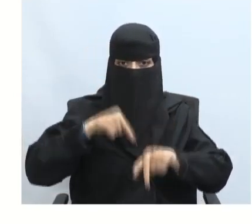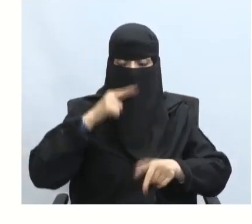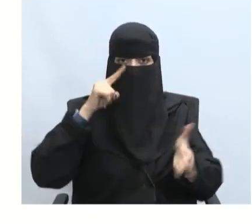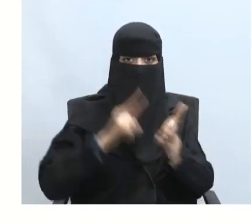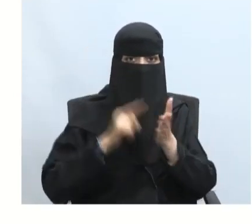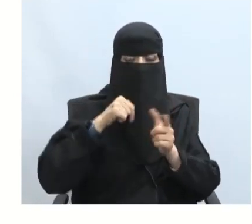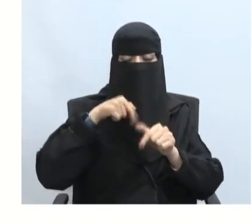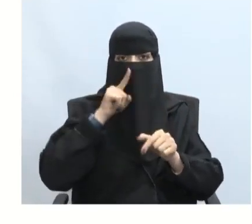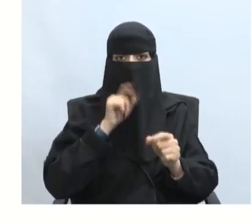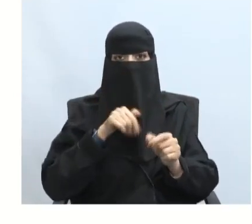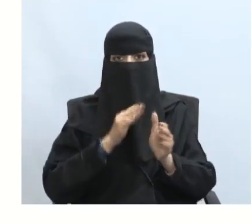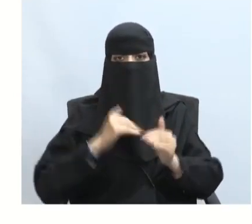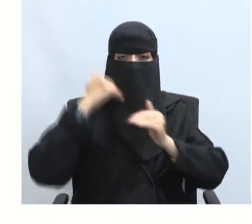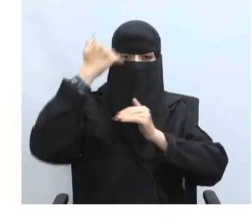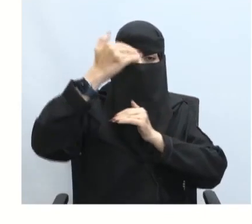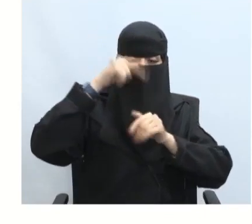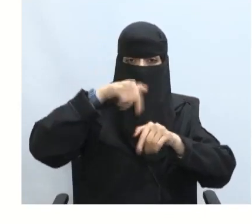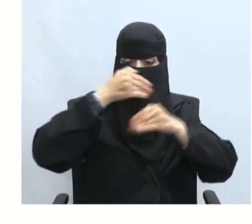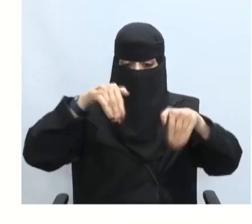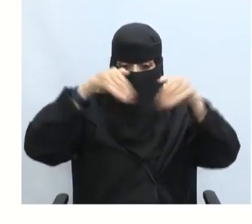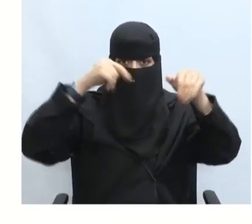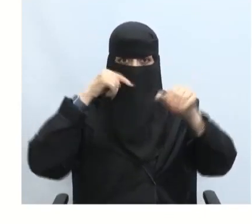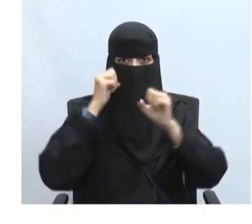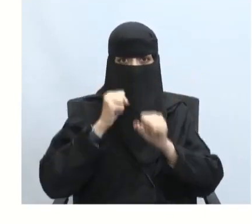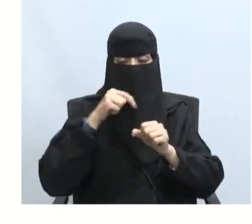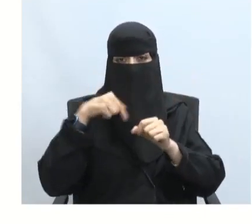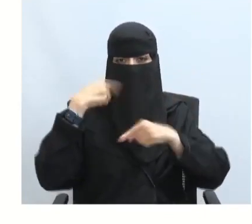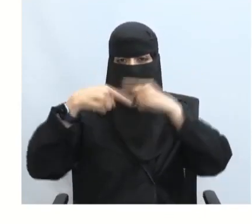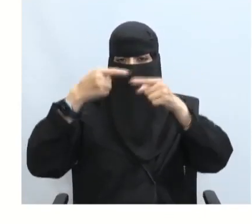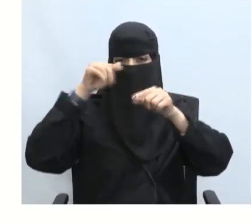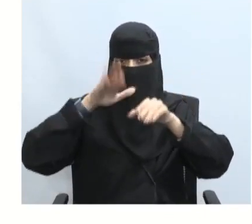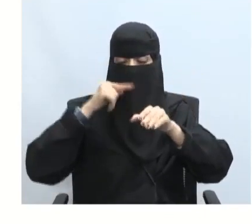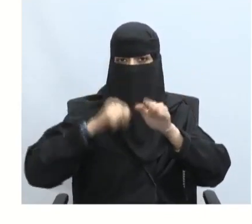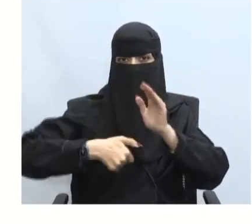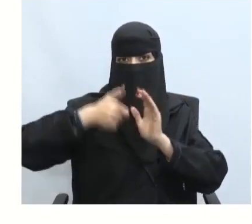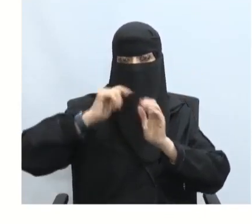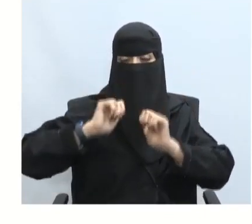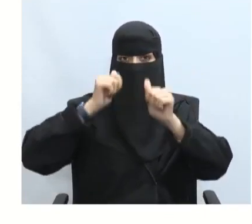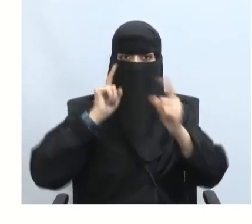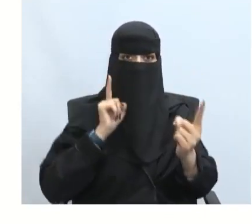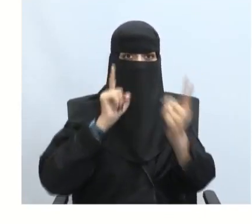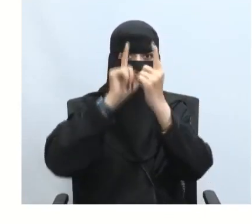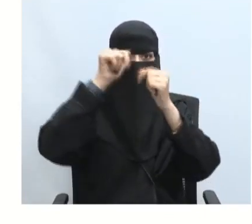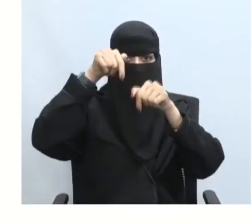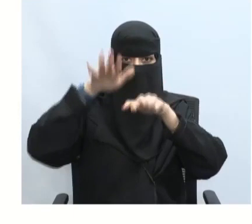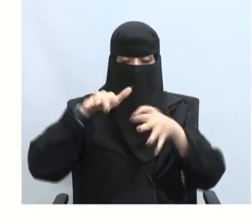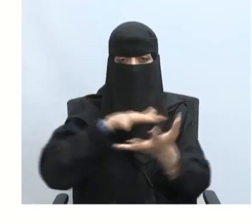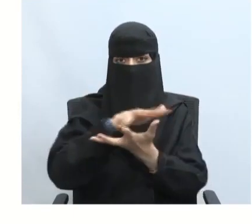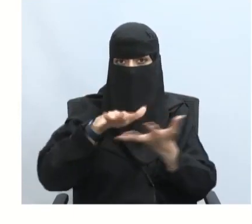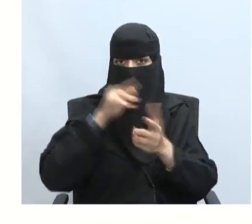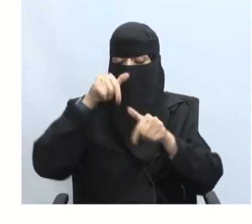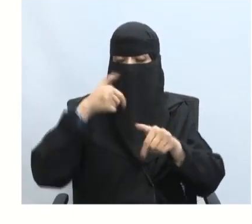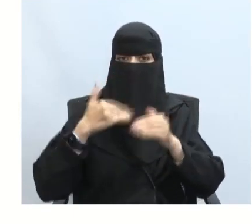لها من أن تتجاوز جميع الحدود التقليدية لكي تقوم بمواجهة هذه الأزمة